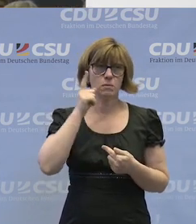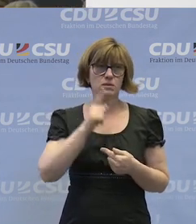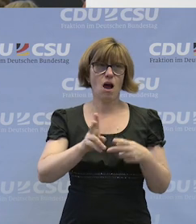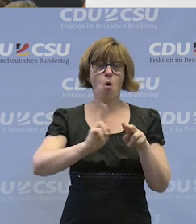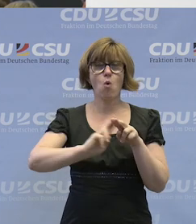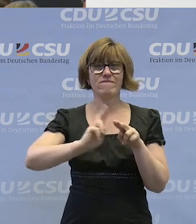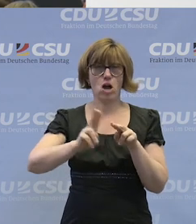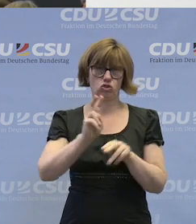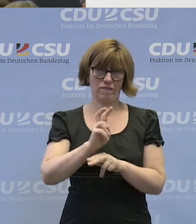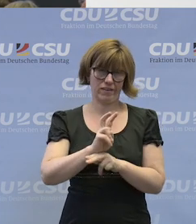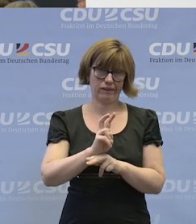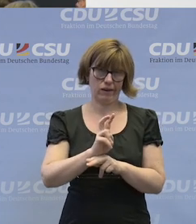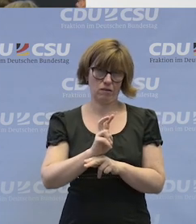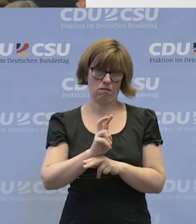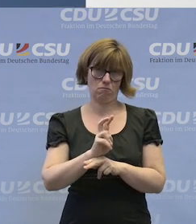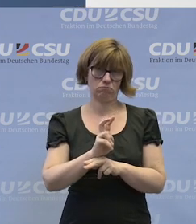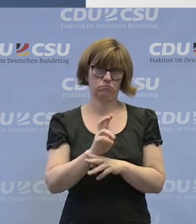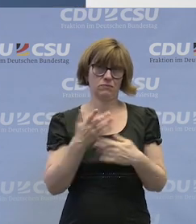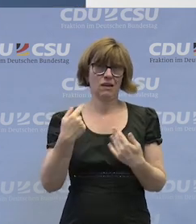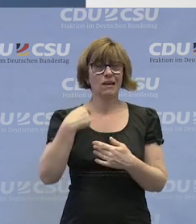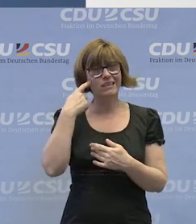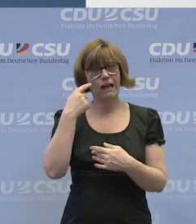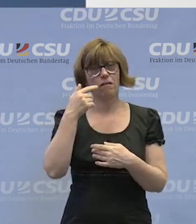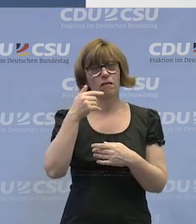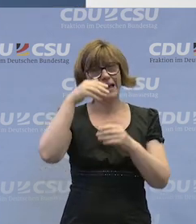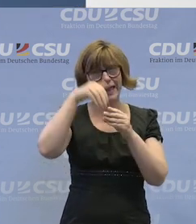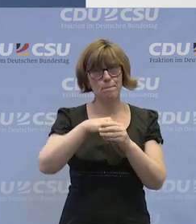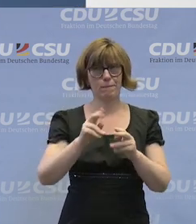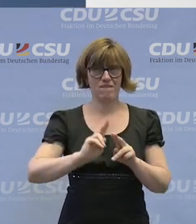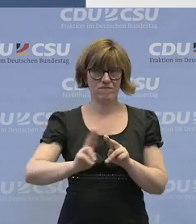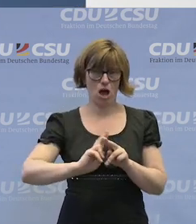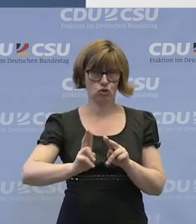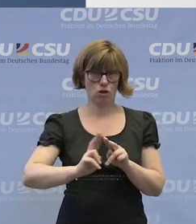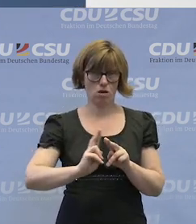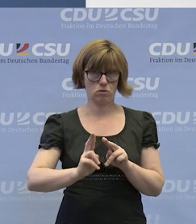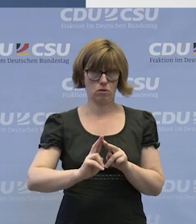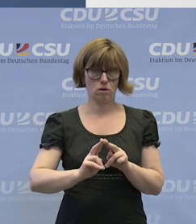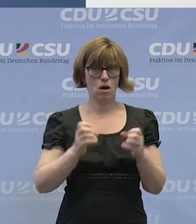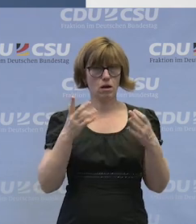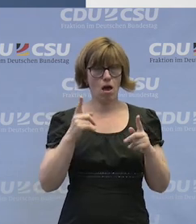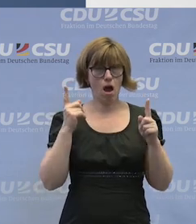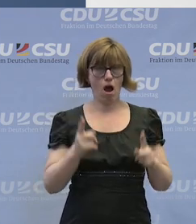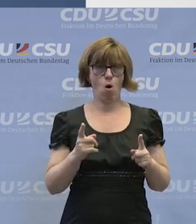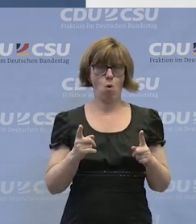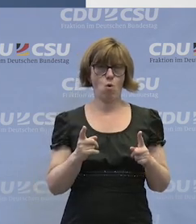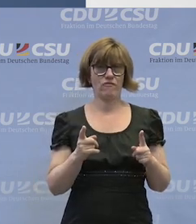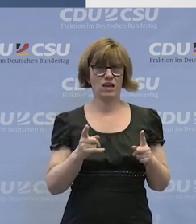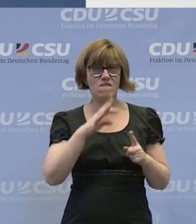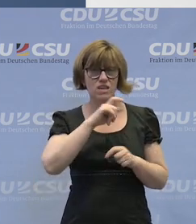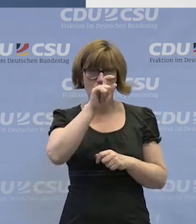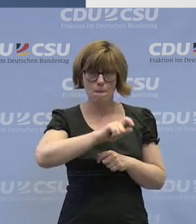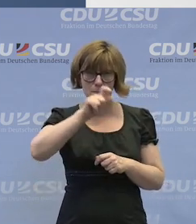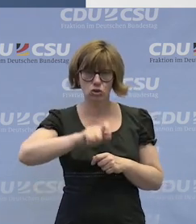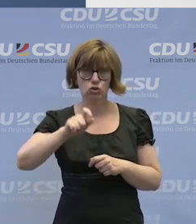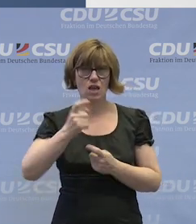Werkstattvertreter. Ich denke, dass innerhalb der Werkstätten natürlich auch sehr, sehr viele Menschen